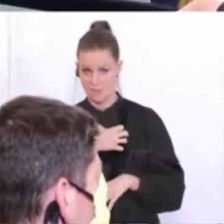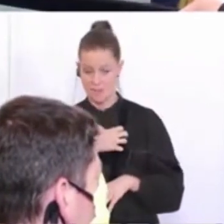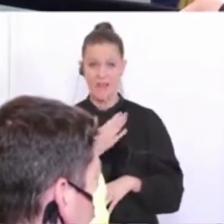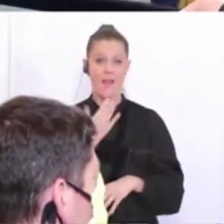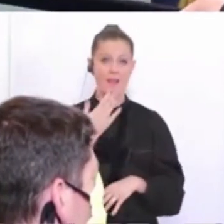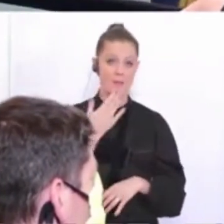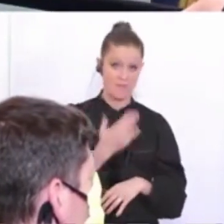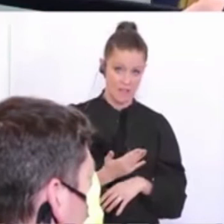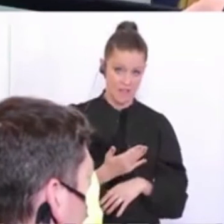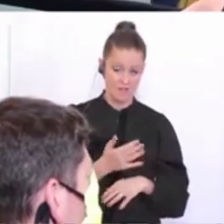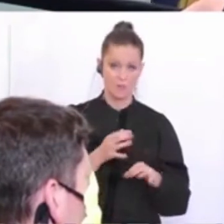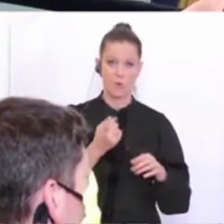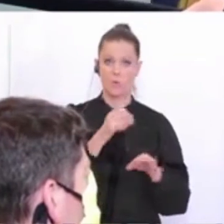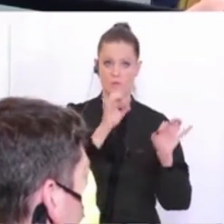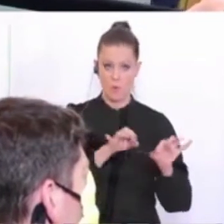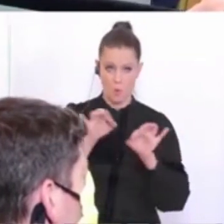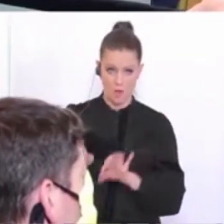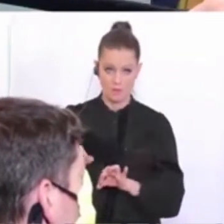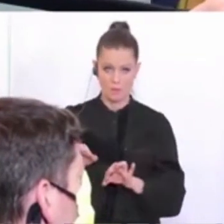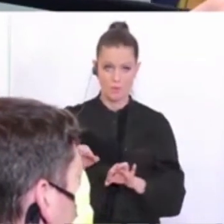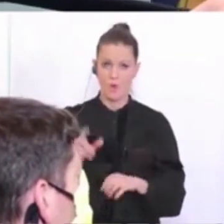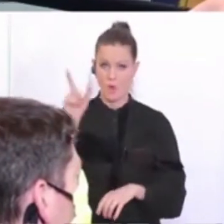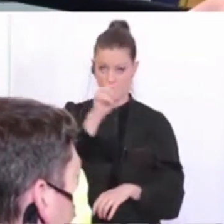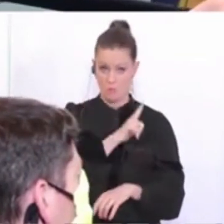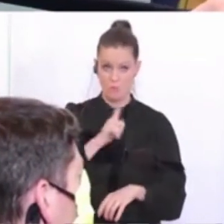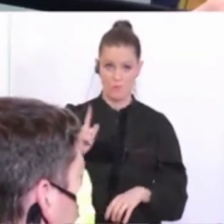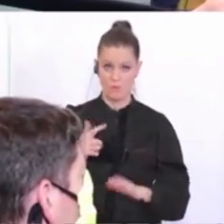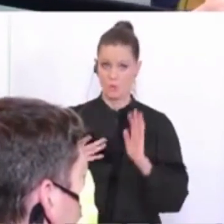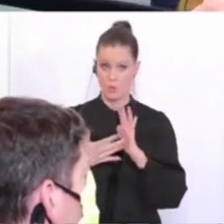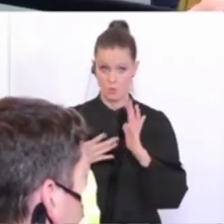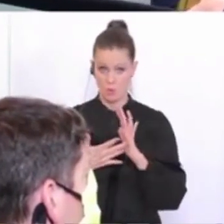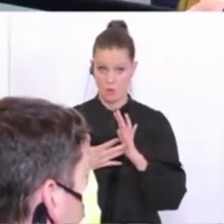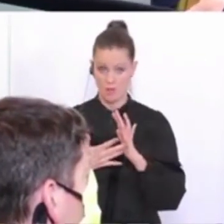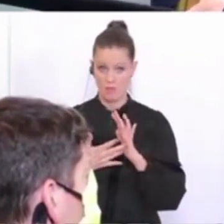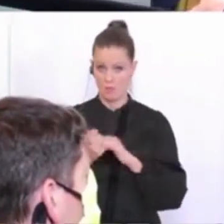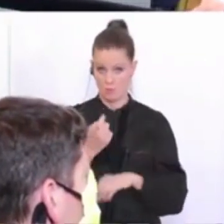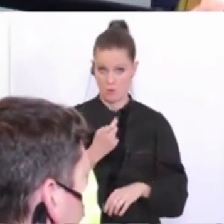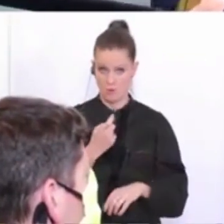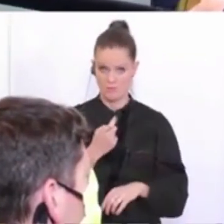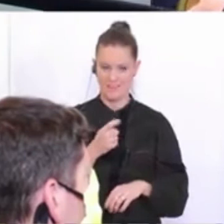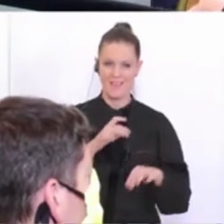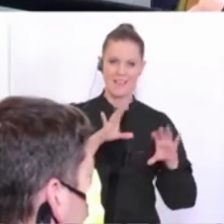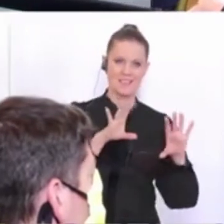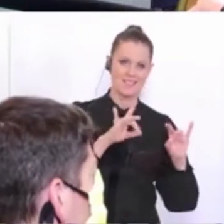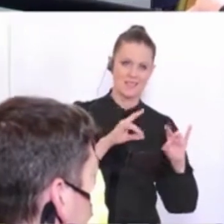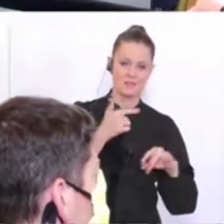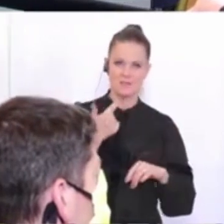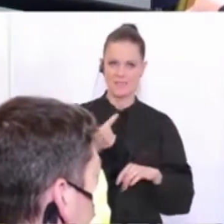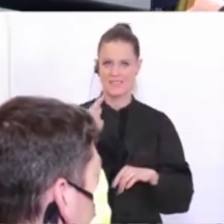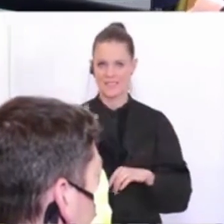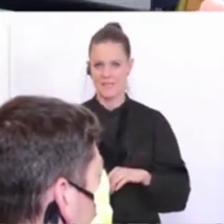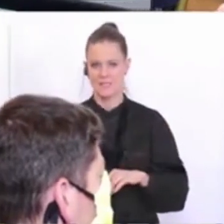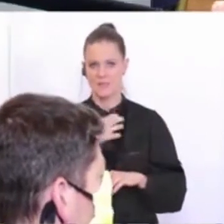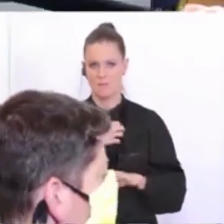Empfehlung? Wird das eine Verordnung und wird das von der Polizei kontrolliert werden, ob jetzt diese 10-20-30 Meter beim